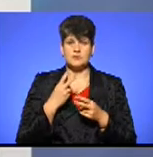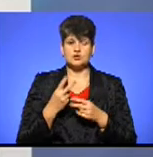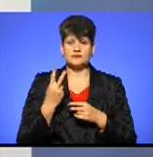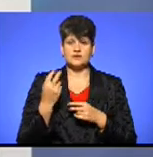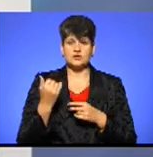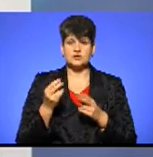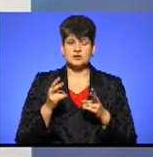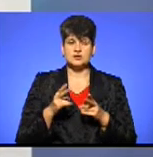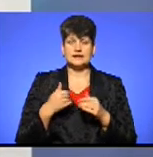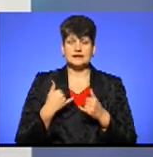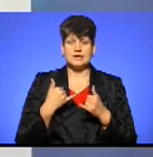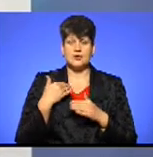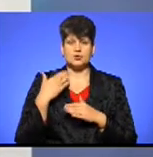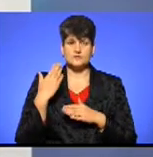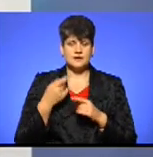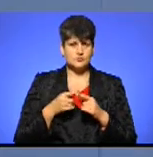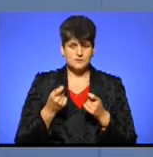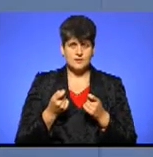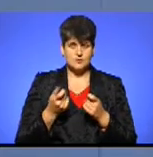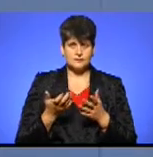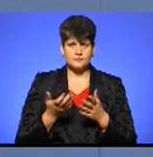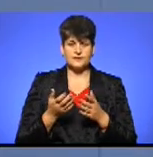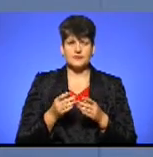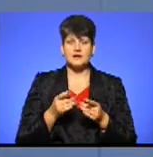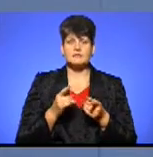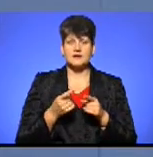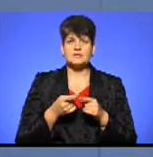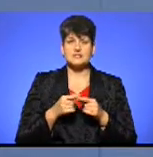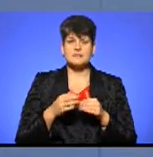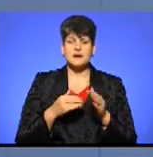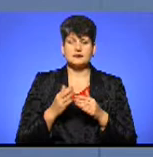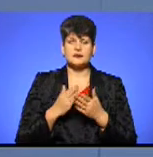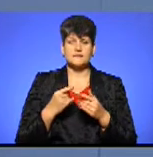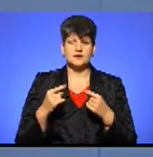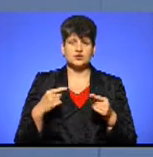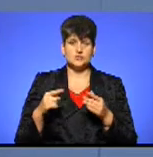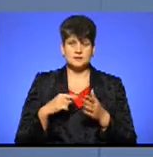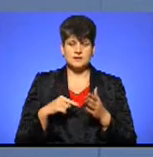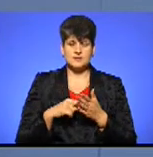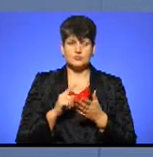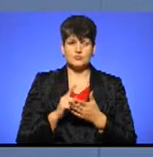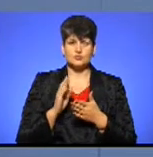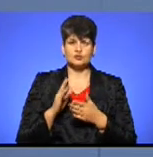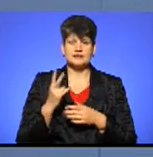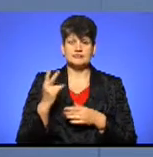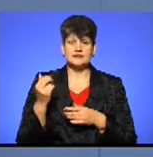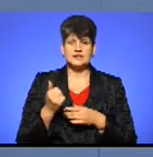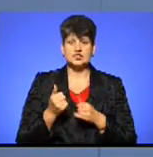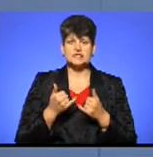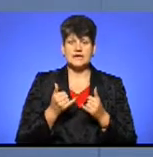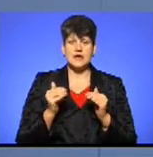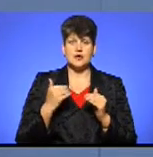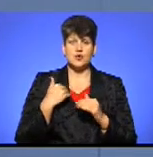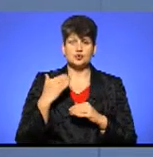голосування. Чи це не за мало? Насправді, це така практика є і в інших містах. Тобто, має бути мінімум два тижні для голосування.